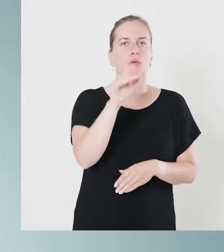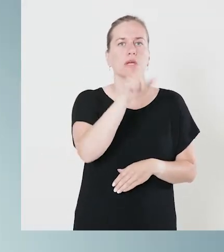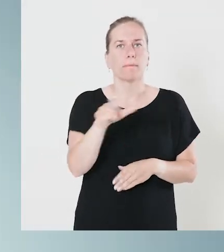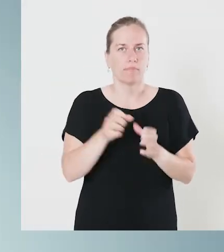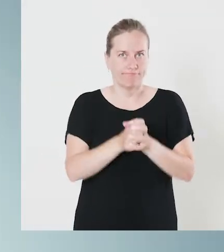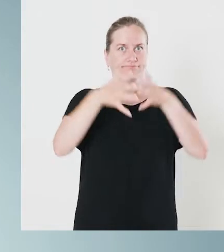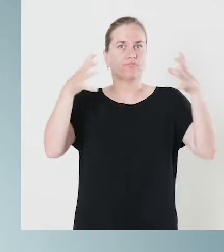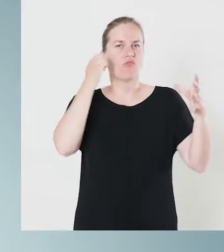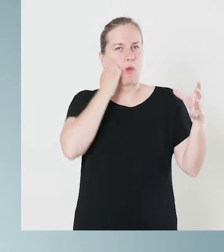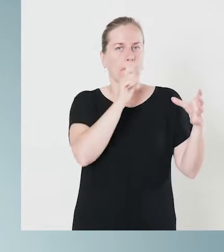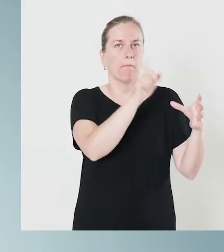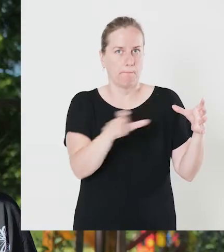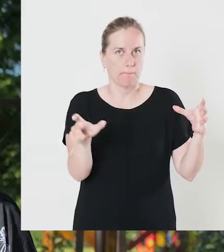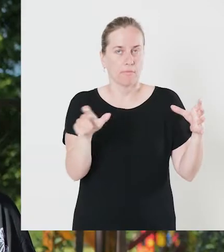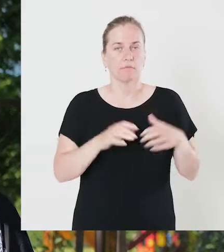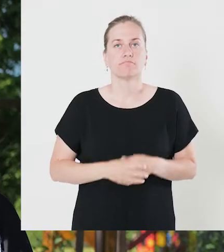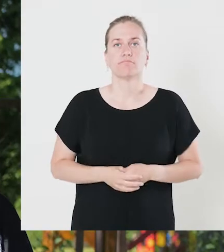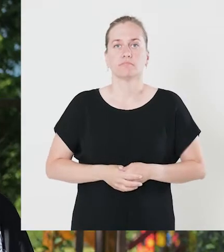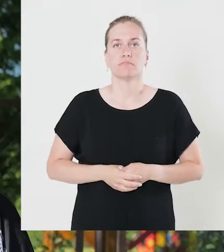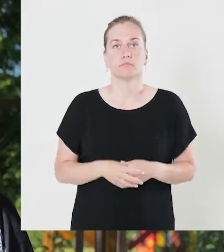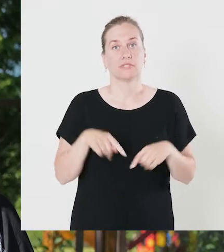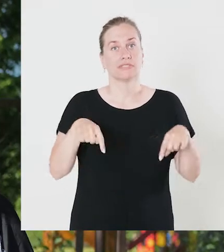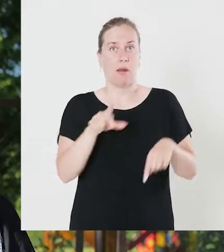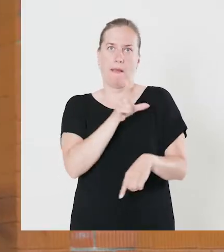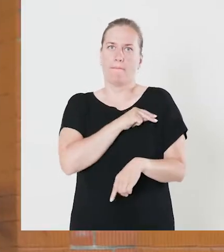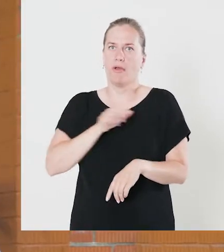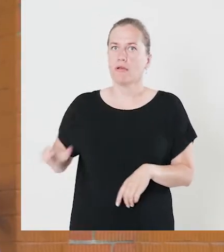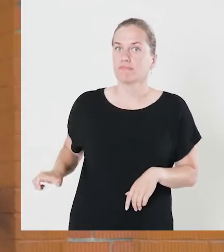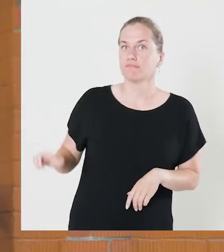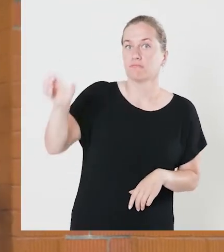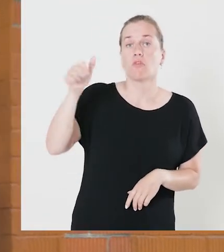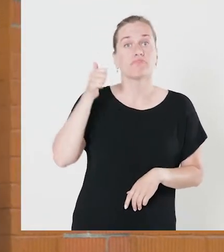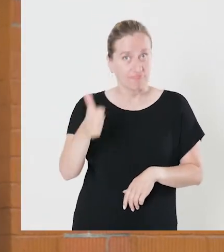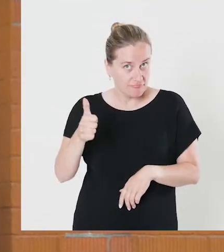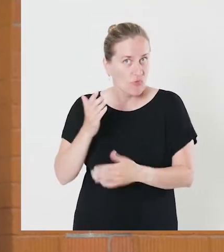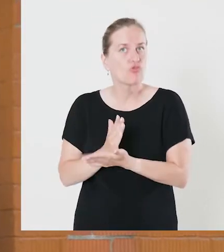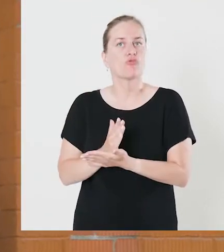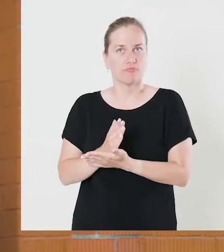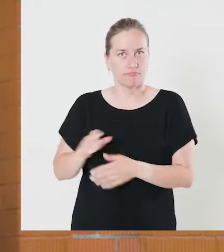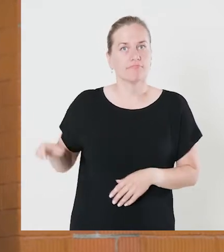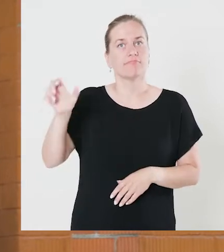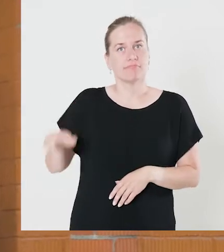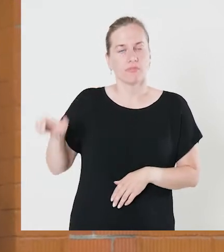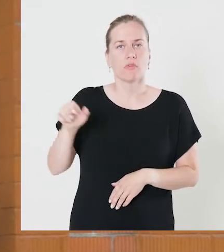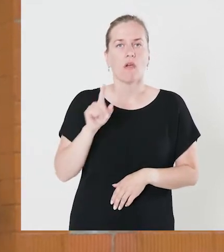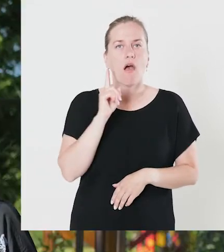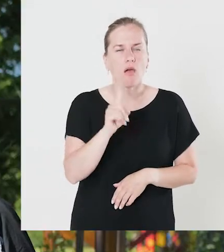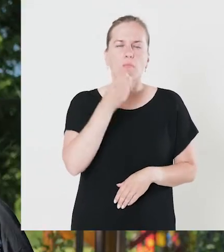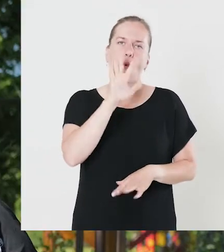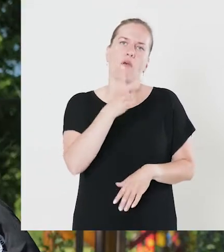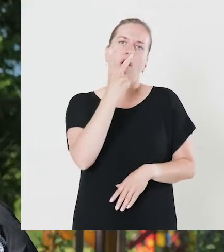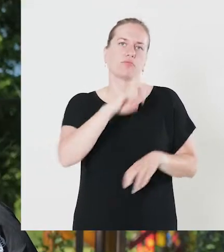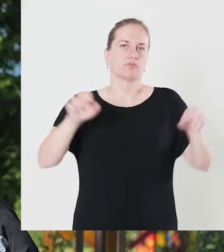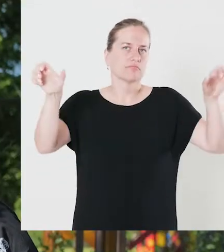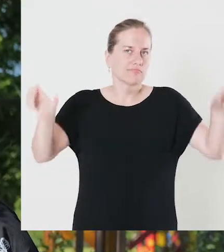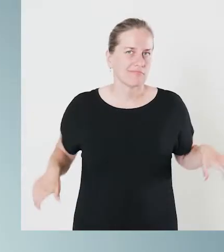rohkem kui tänasel päeval. Siin aptekis on mul ikka käsipuu kohe alga pihta, ma saan ikka ennast tõmmata. No muidugi hea